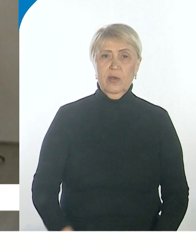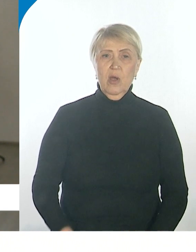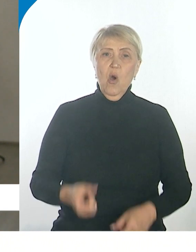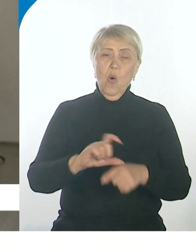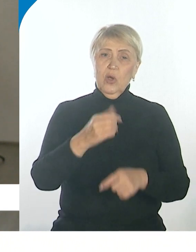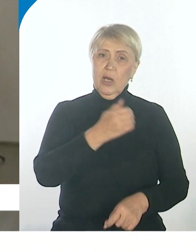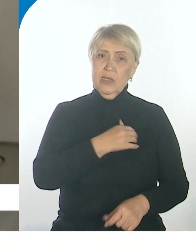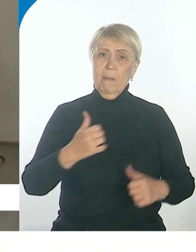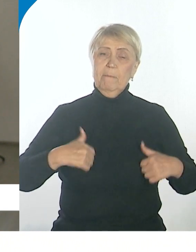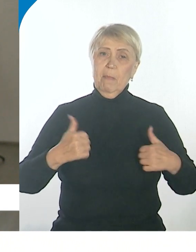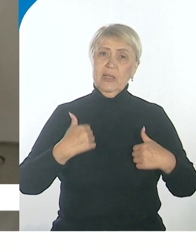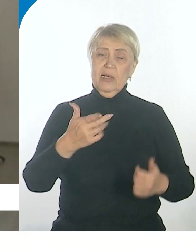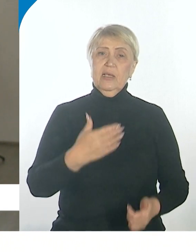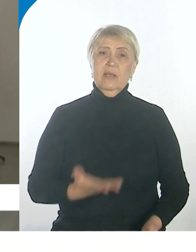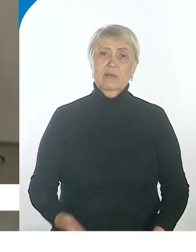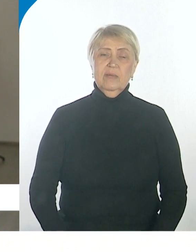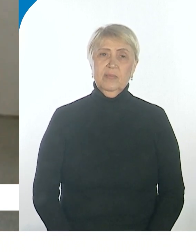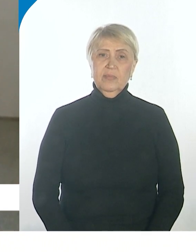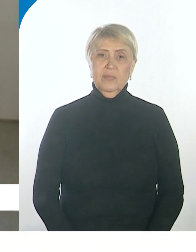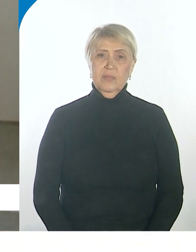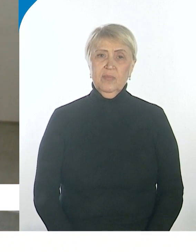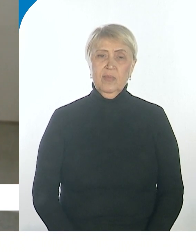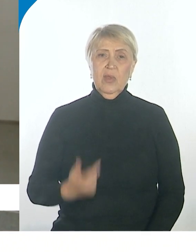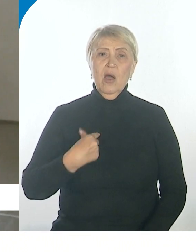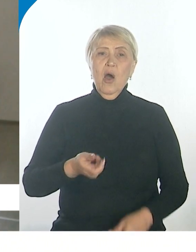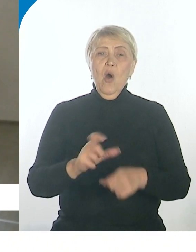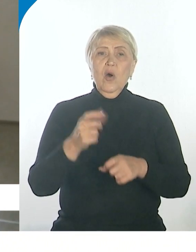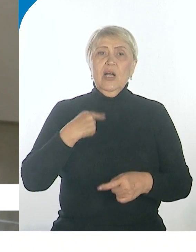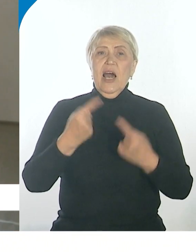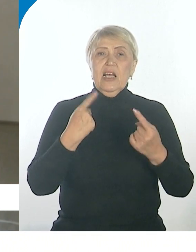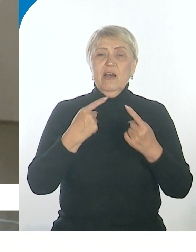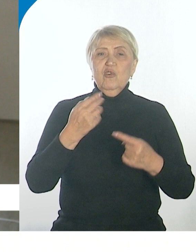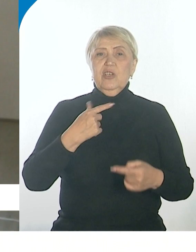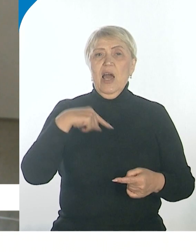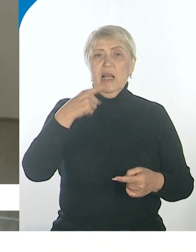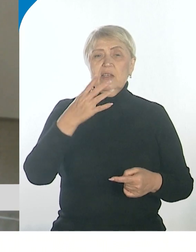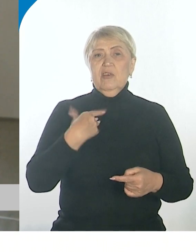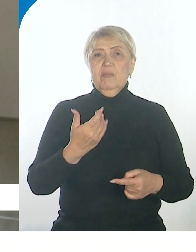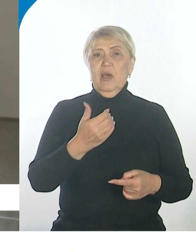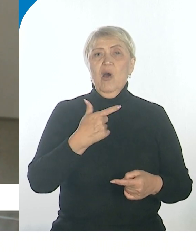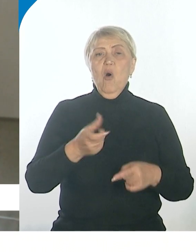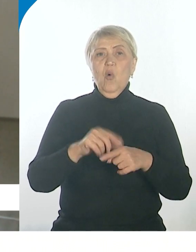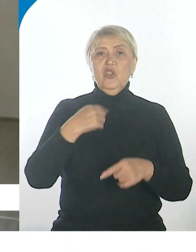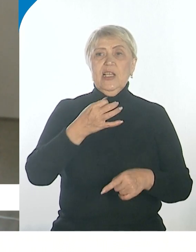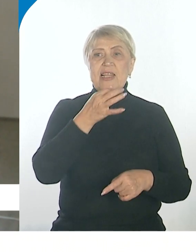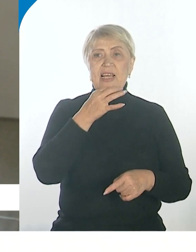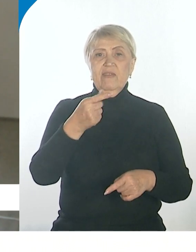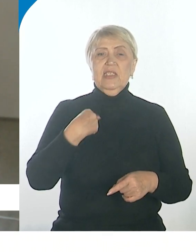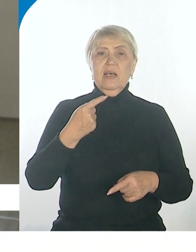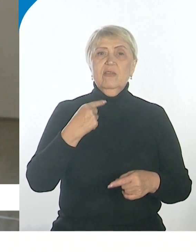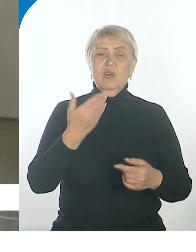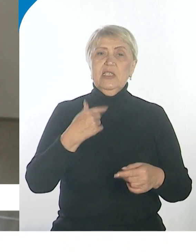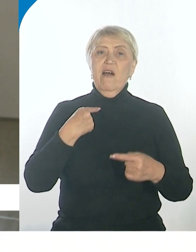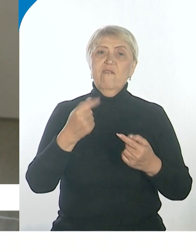бы хотелось попытаться хотя бы по поводу амбассадорства хотя бы. Я очень разговорчивая девушка, мне очень нравится выступать на публике, а если это еще будет приносить пользу,